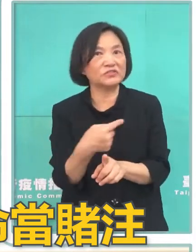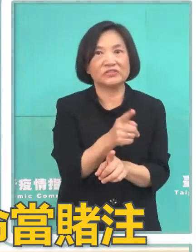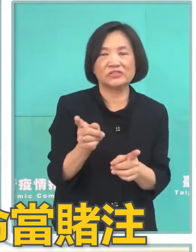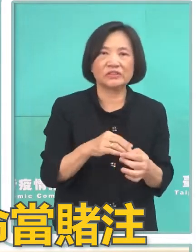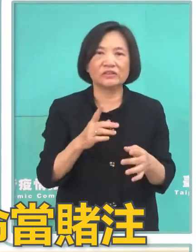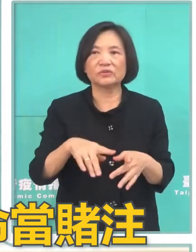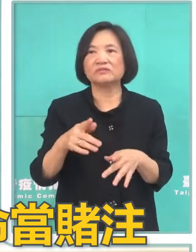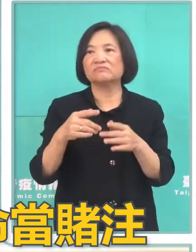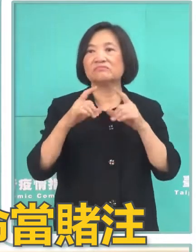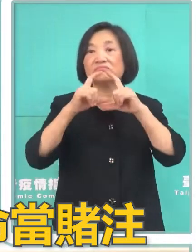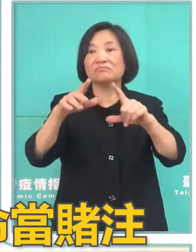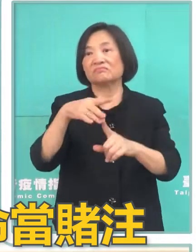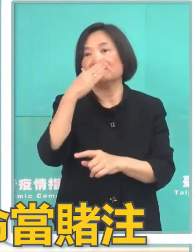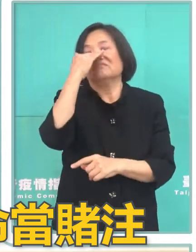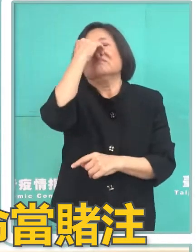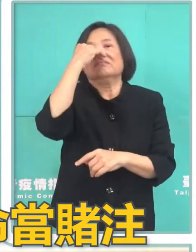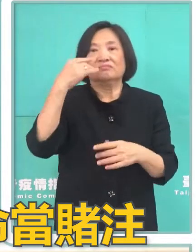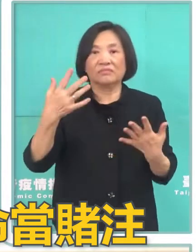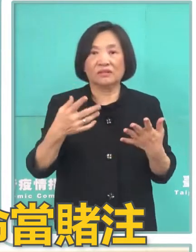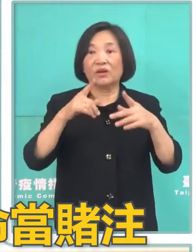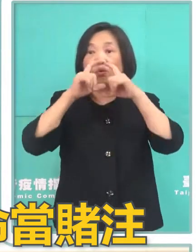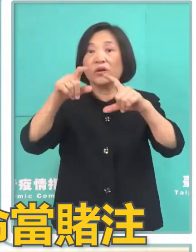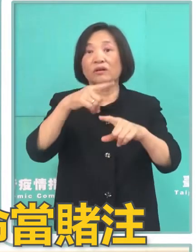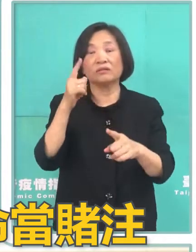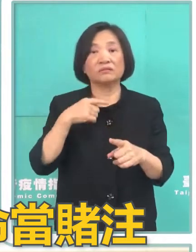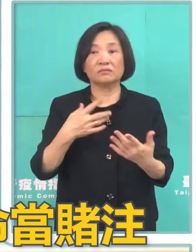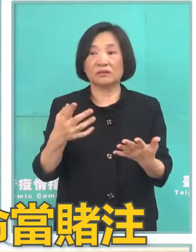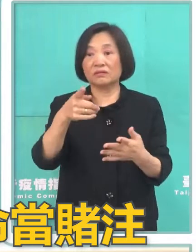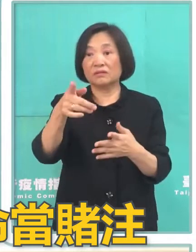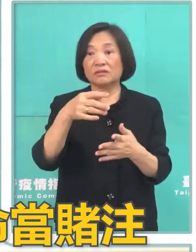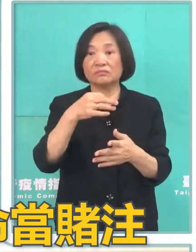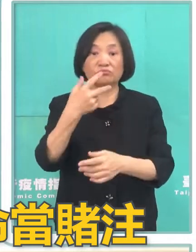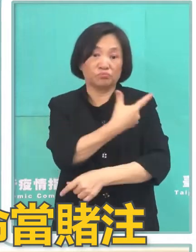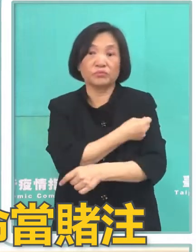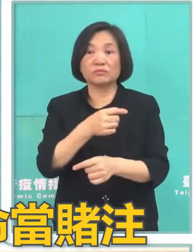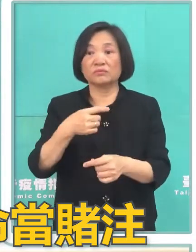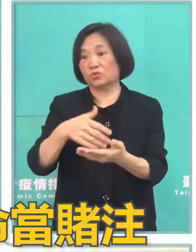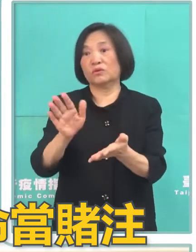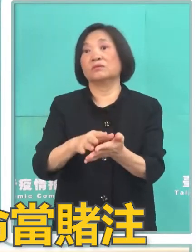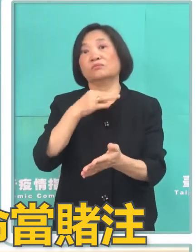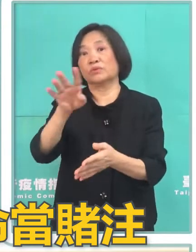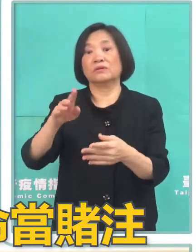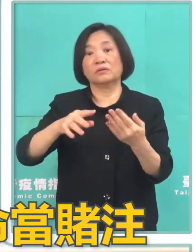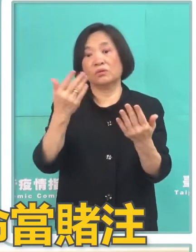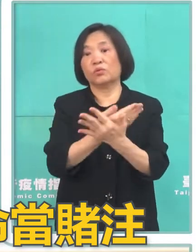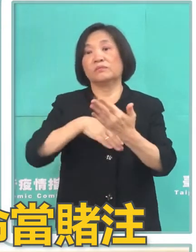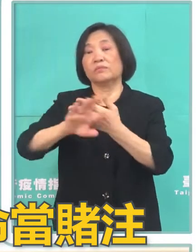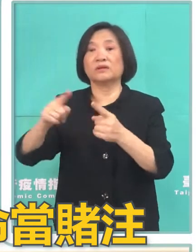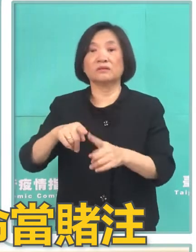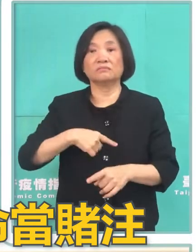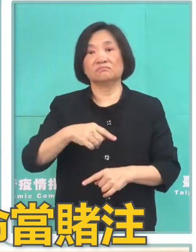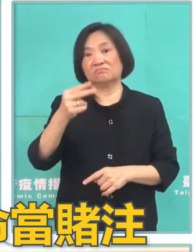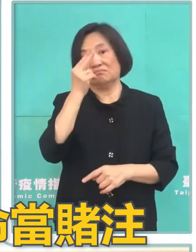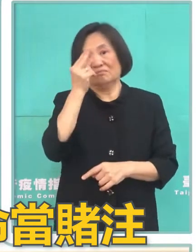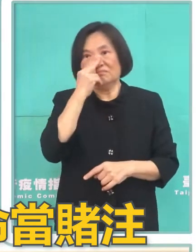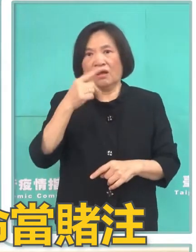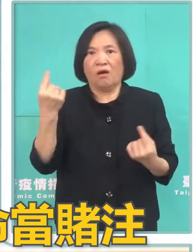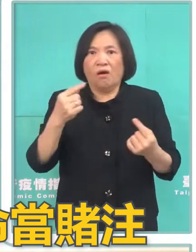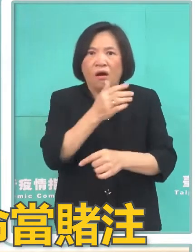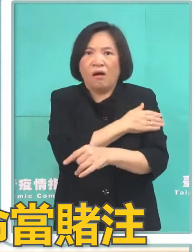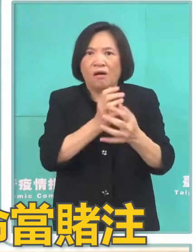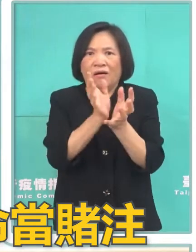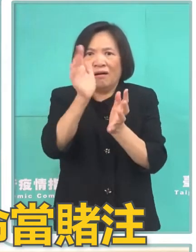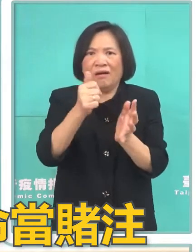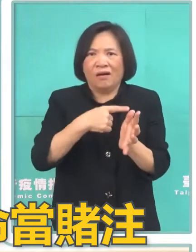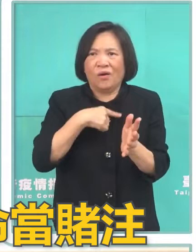不然就是傲慢的回答都回答說你不想如果你不想打還有別人要打這種非常傲慢的這種執